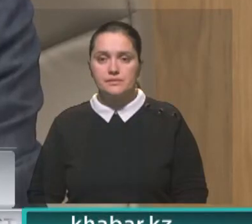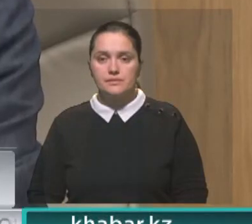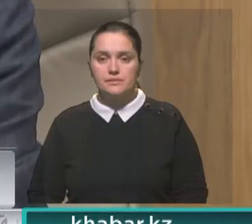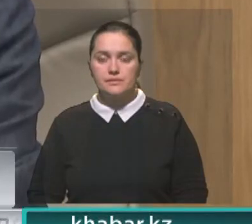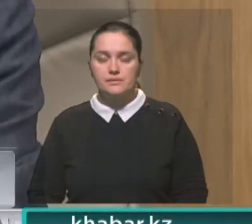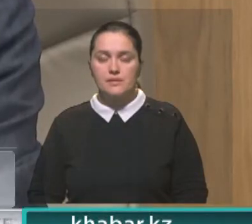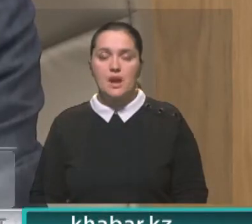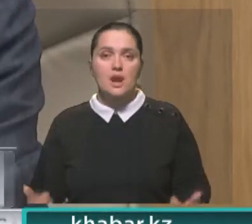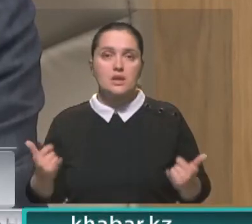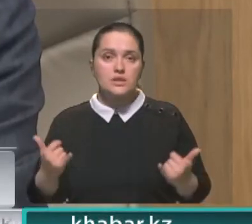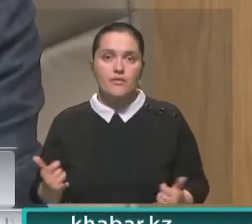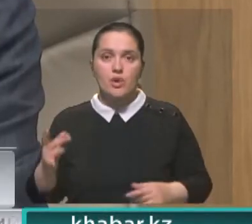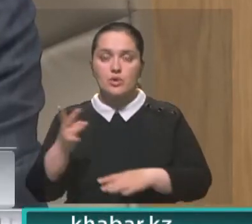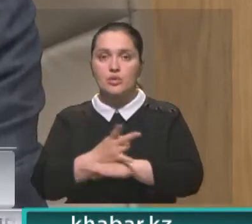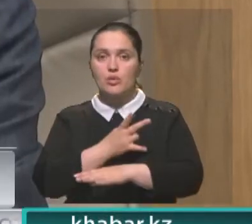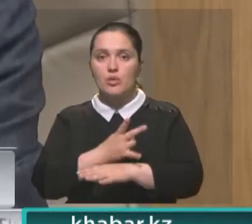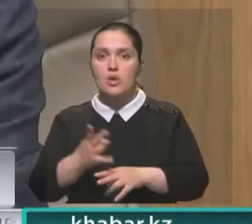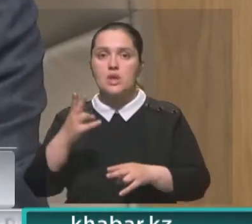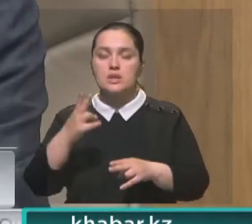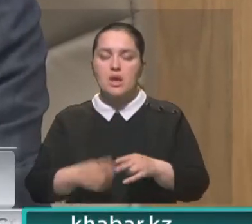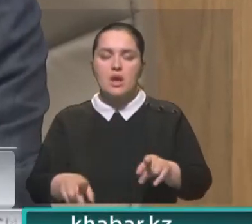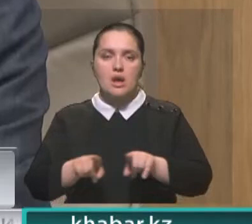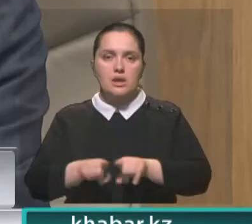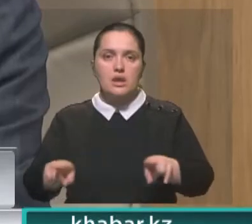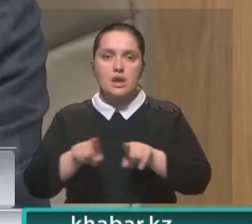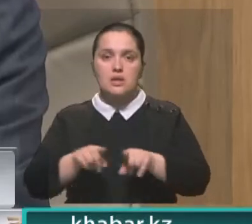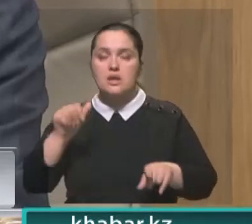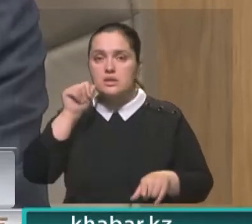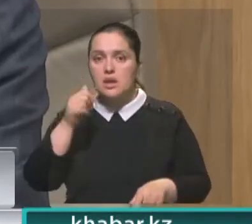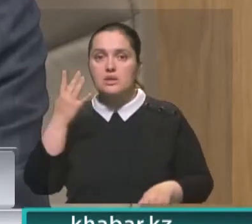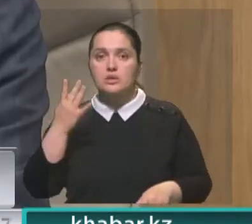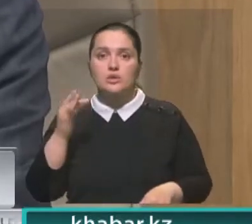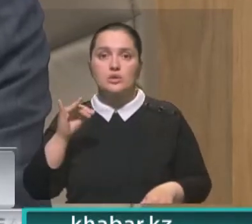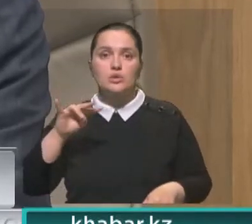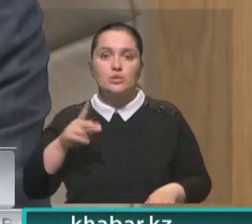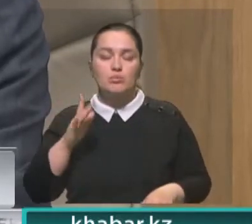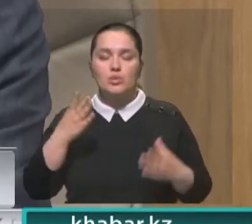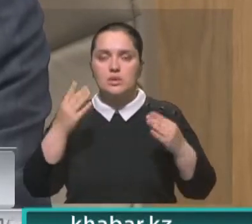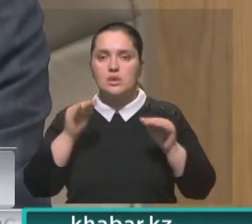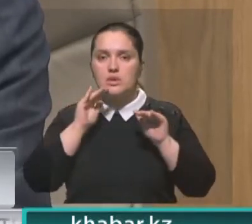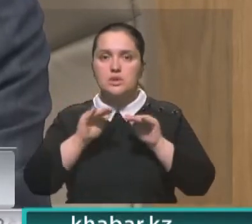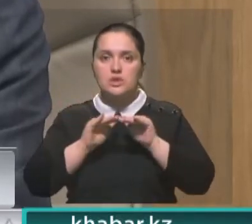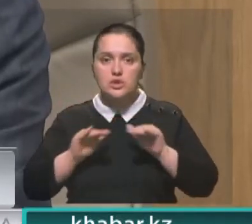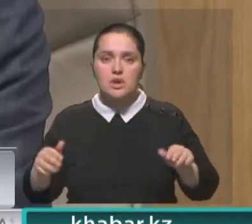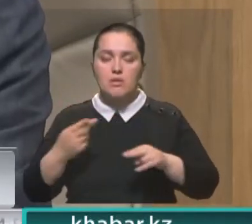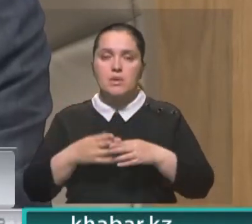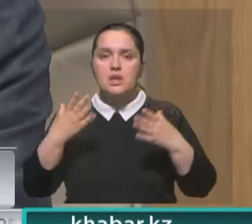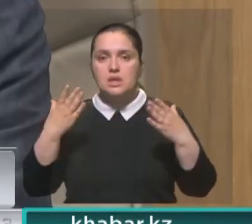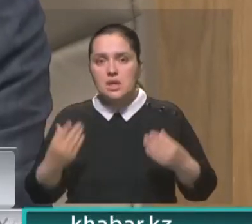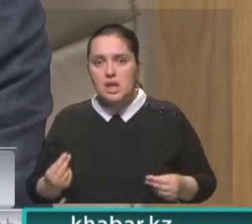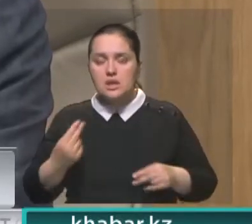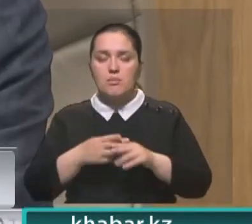Сегодня в полночь заканчивается агитация. Завтра, 4 июня, у нас будет День тишины. В этот день и в день